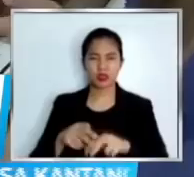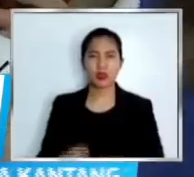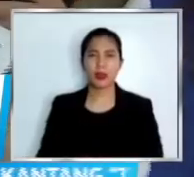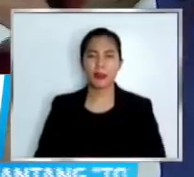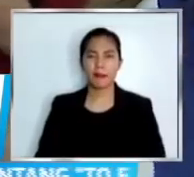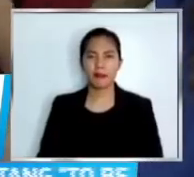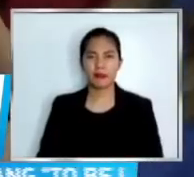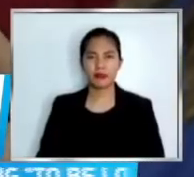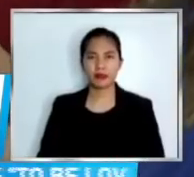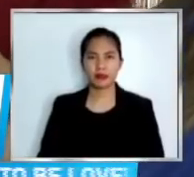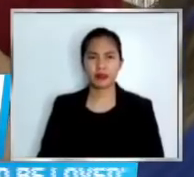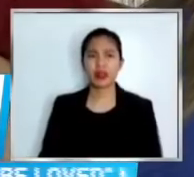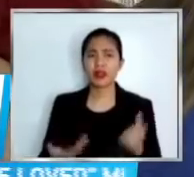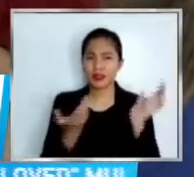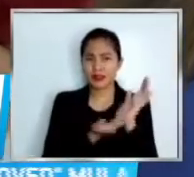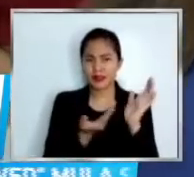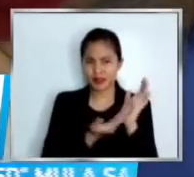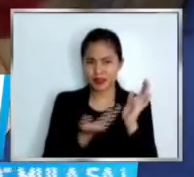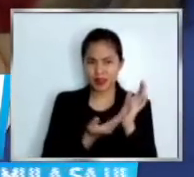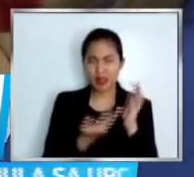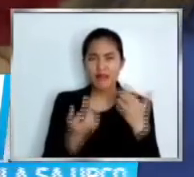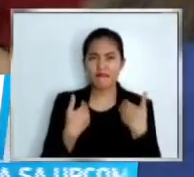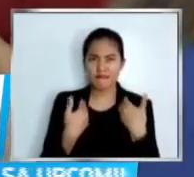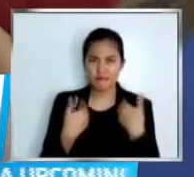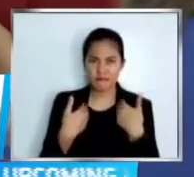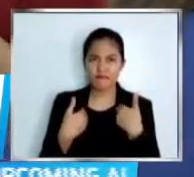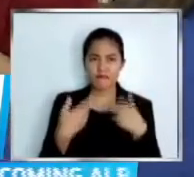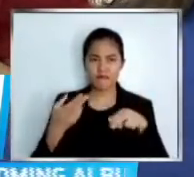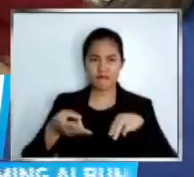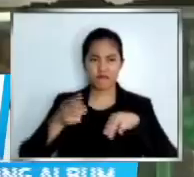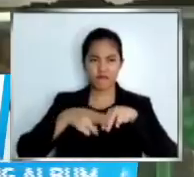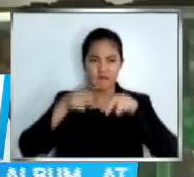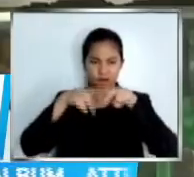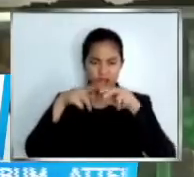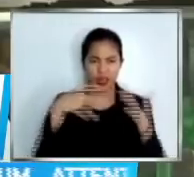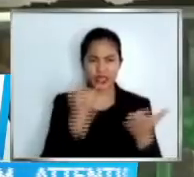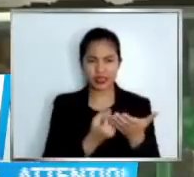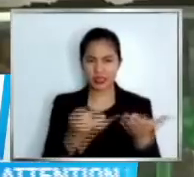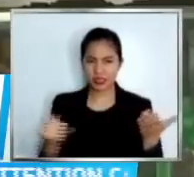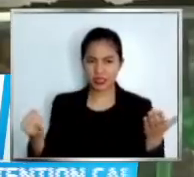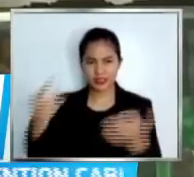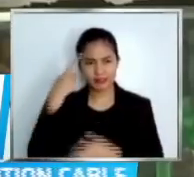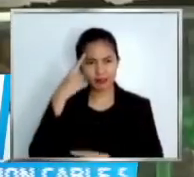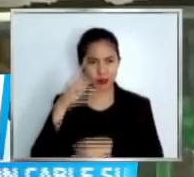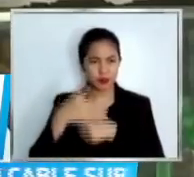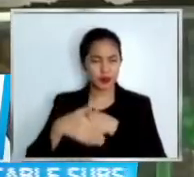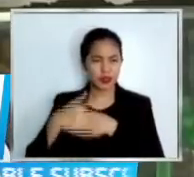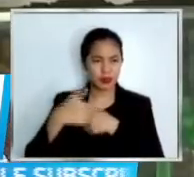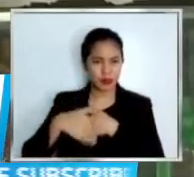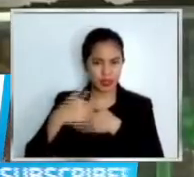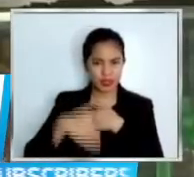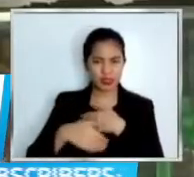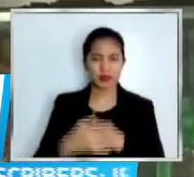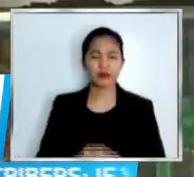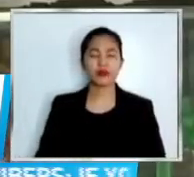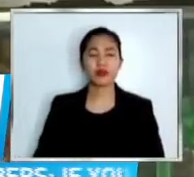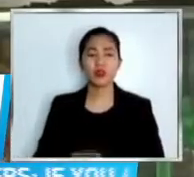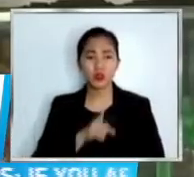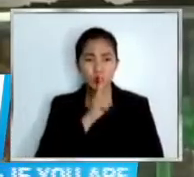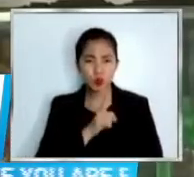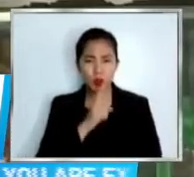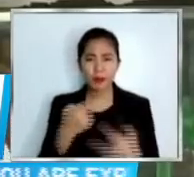na itinaas ng mga romat ng tinapay. Aaminin namin, talagang tumaas